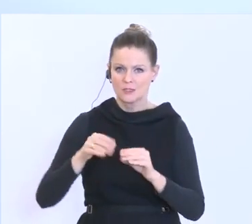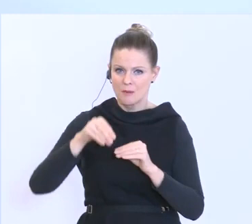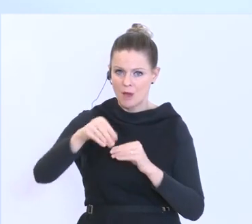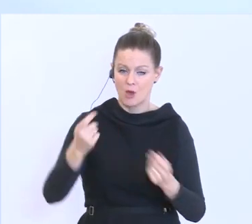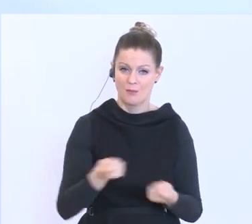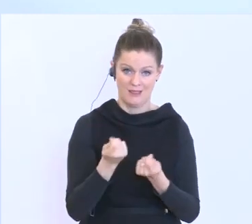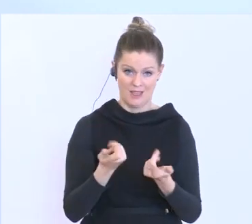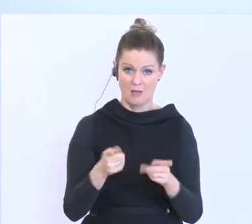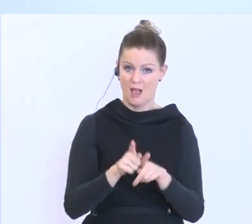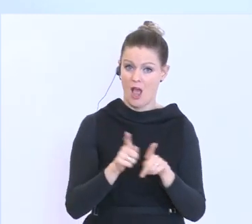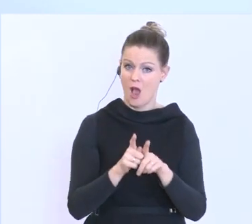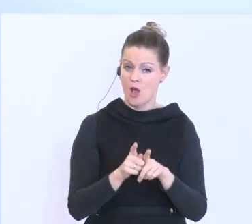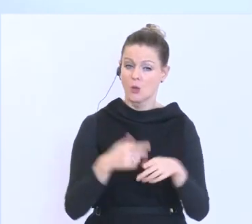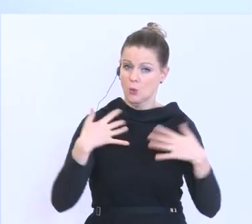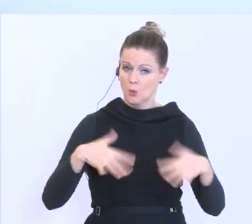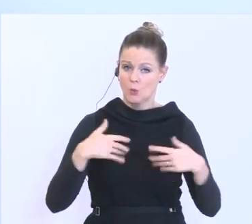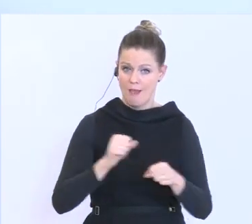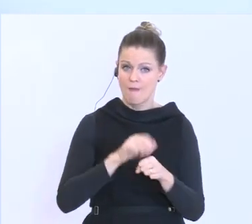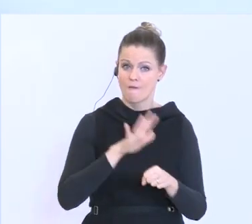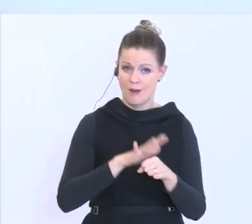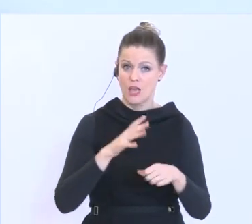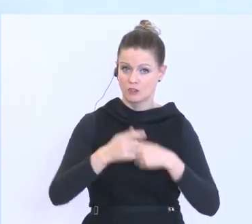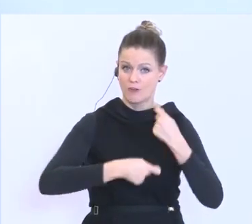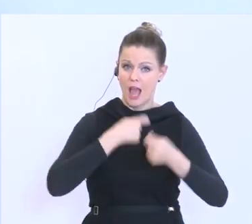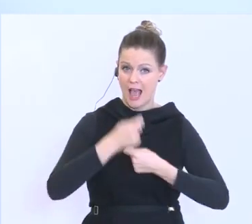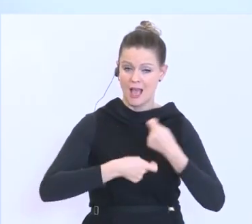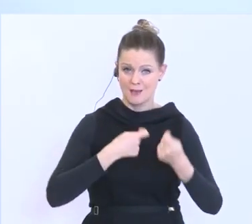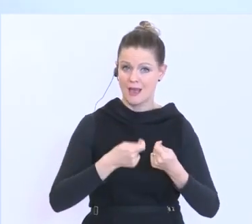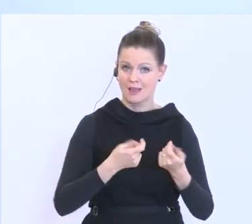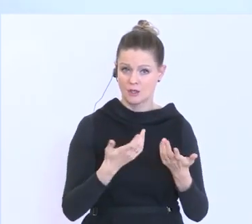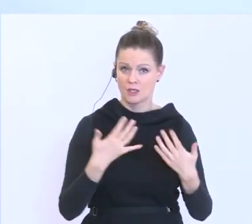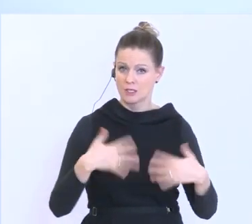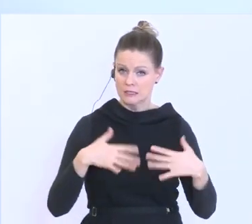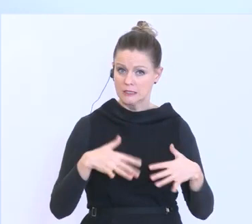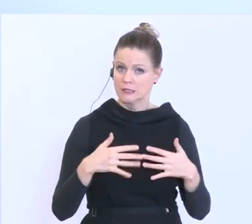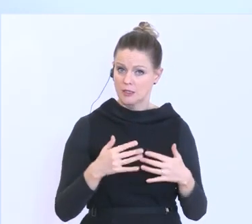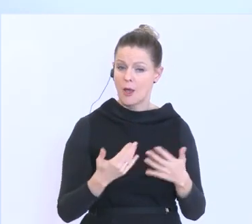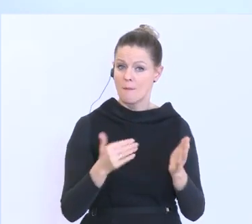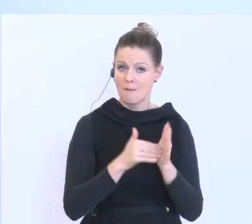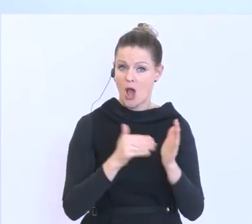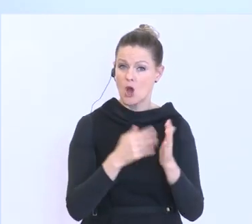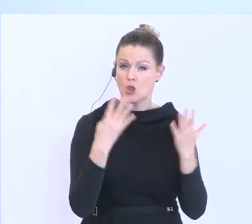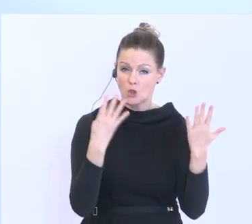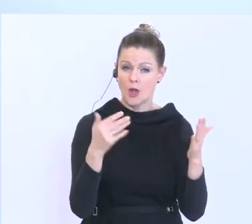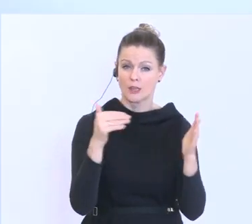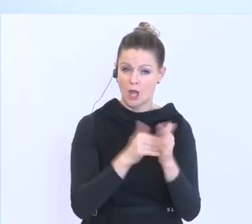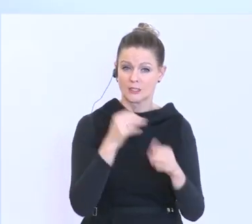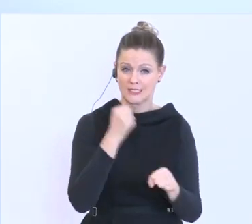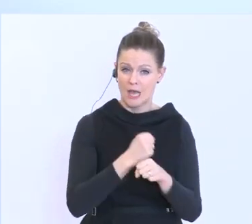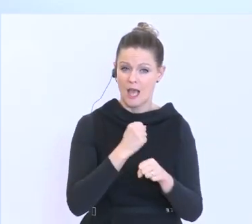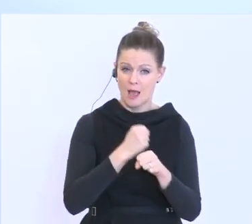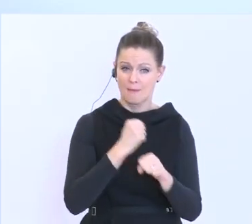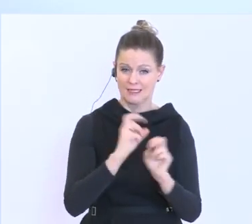Situation sehen wir bei der Fleischverarbeitung. Hier hätten wir bereits jetzt einen Bedarf von rund 9.000 Arbeitskräften.